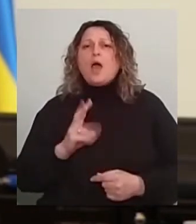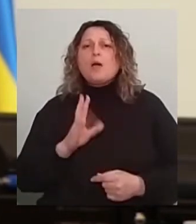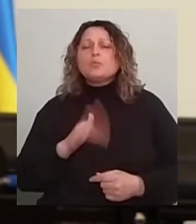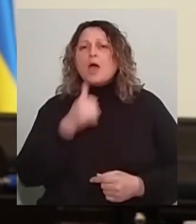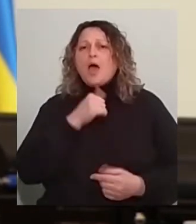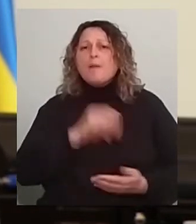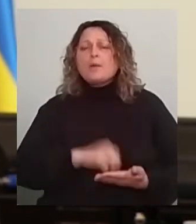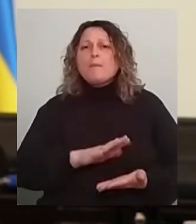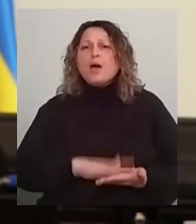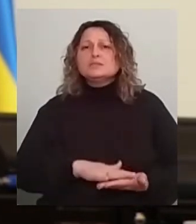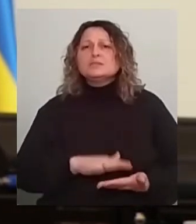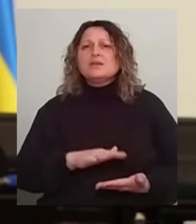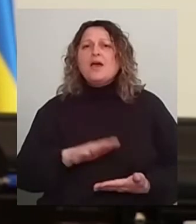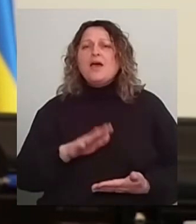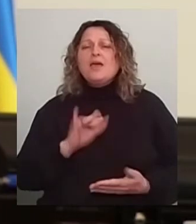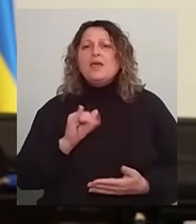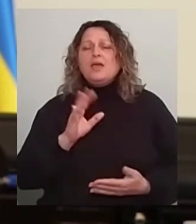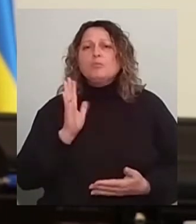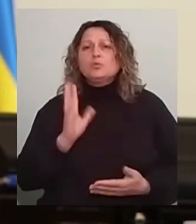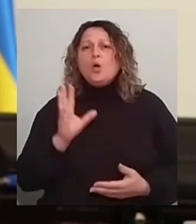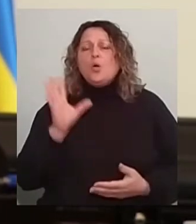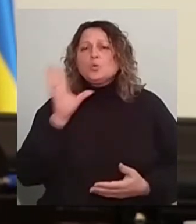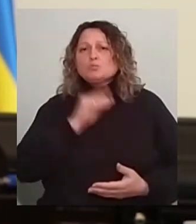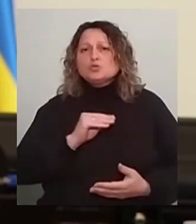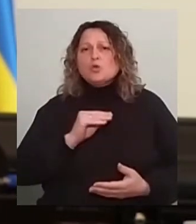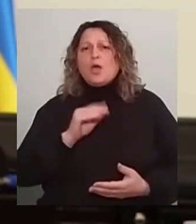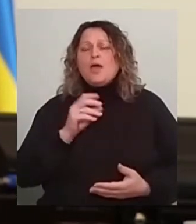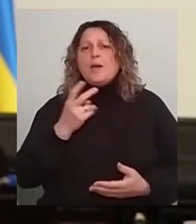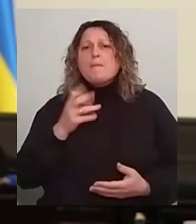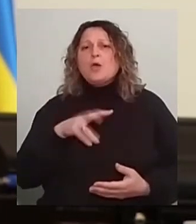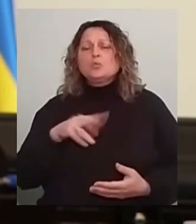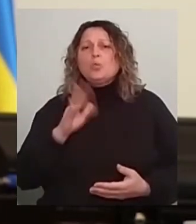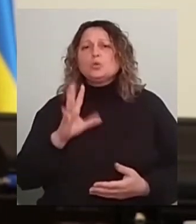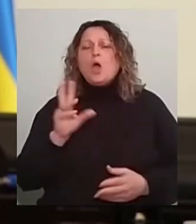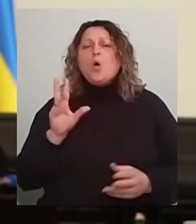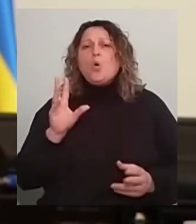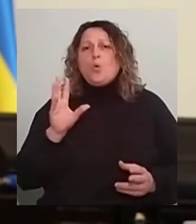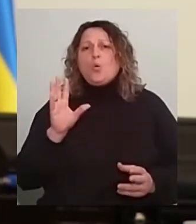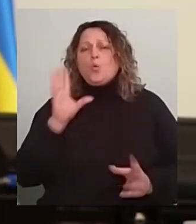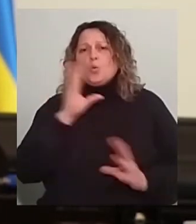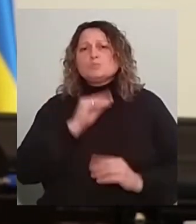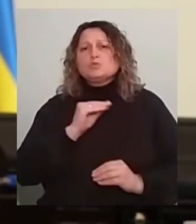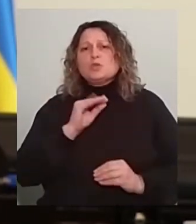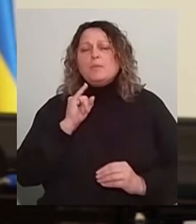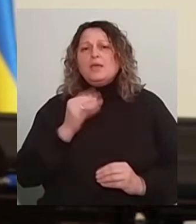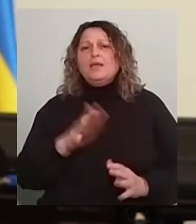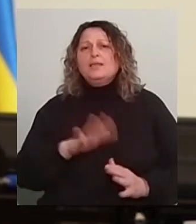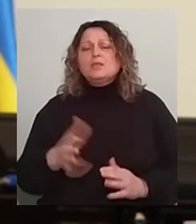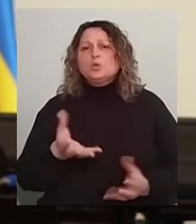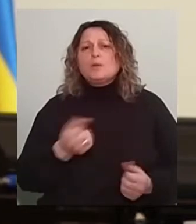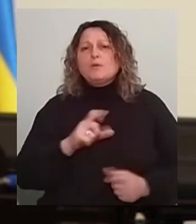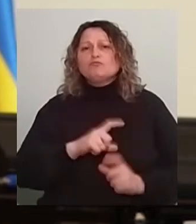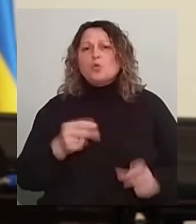вона, сподіваюся, буде успішною, дане меню буде постійним для другого сніданку, який діти отримують в школі. Що стосується